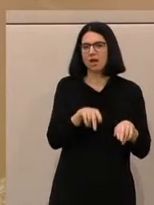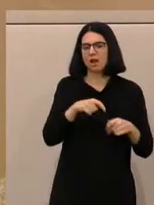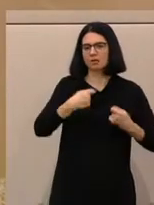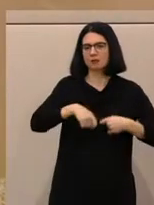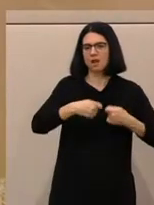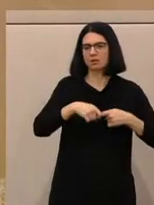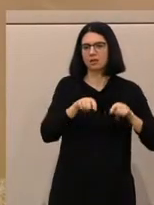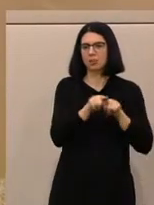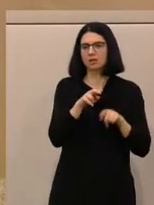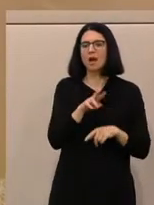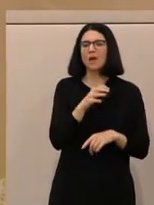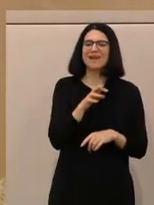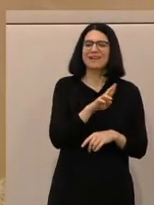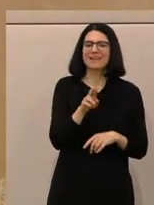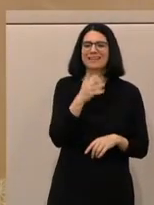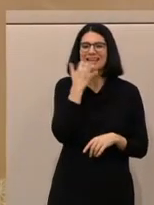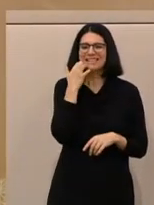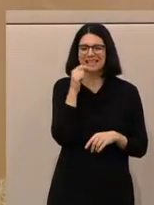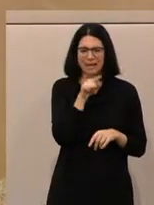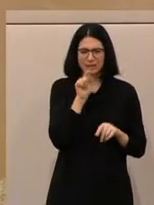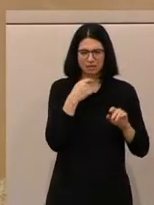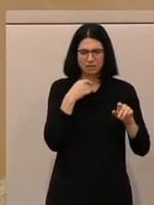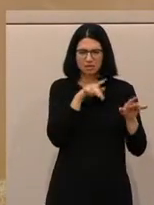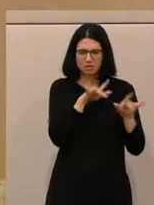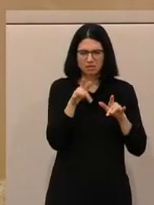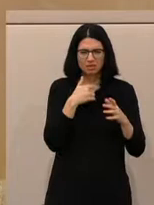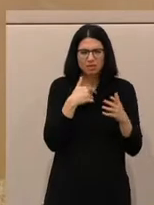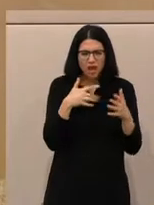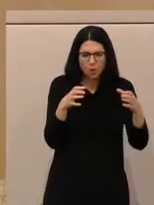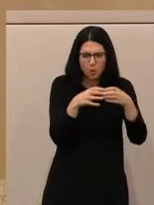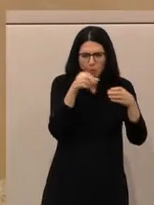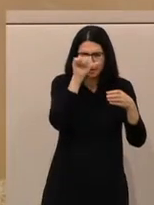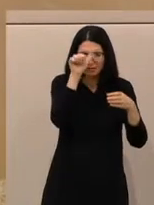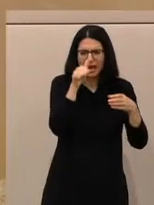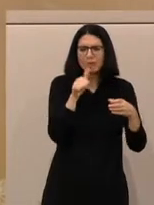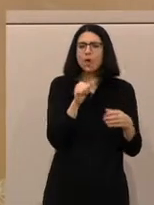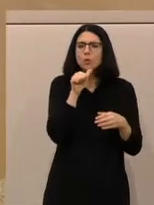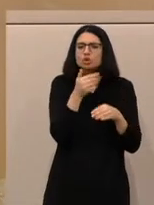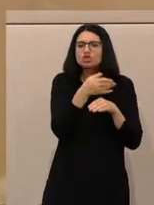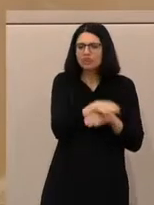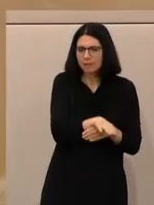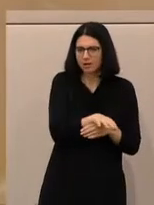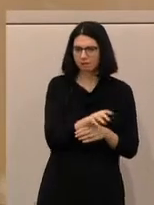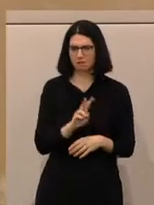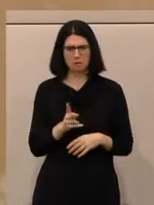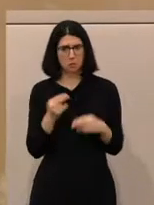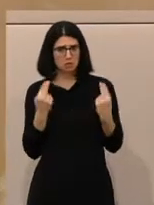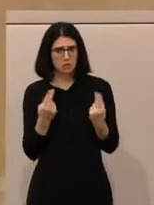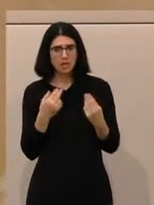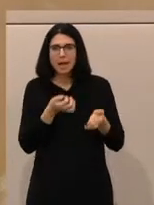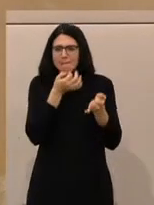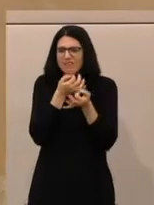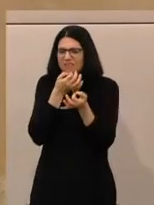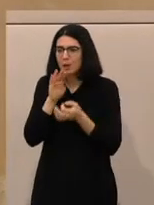der rechtsextremen Hooligan-Gruppe unsterblich haben. Das ist deswegen relevant, weil sich unsere